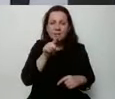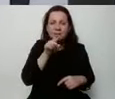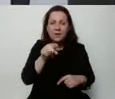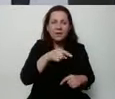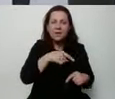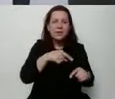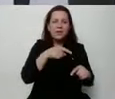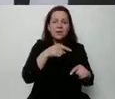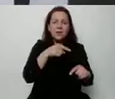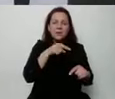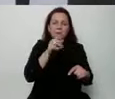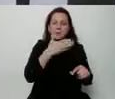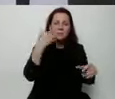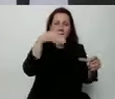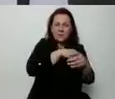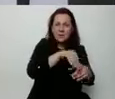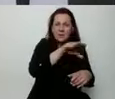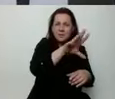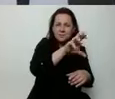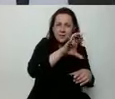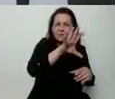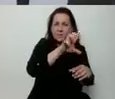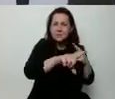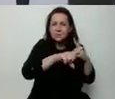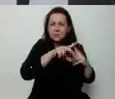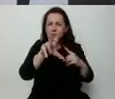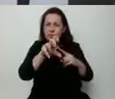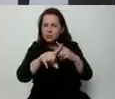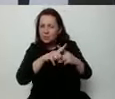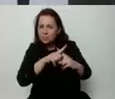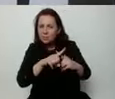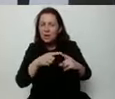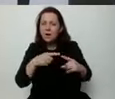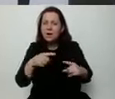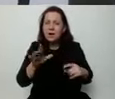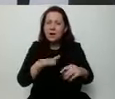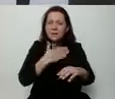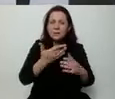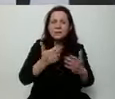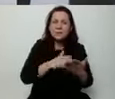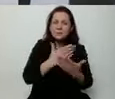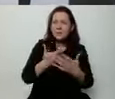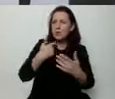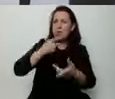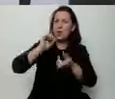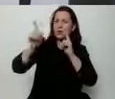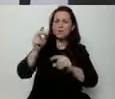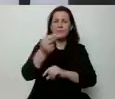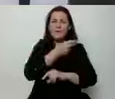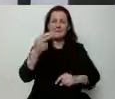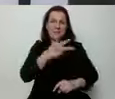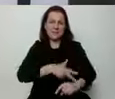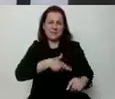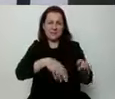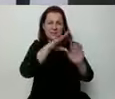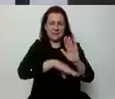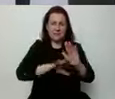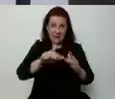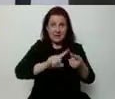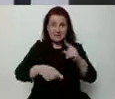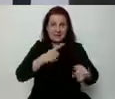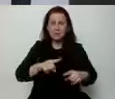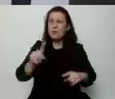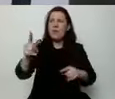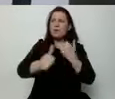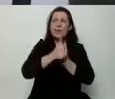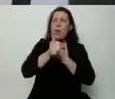+, 300+, itd. I tam mam pytanie, czy licytacja na program socjalny z PiS-em ma naprawdę sens? Dzięki. Tu nie chodzi o żadną licytację. Tu chodzi o to, żeby